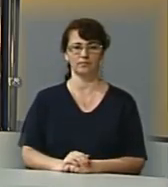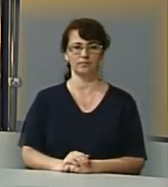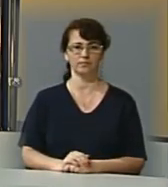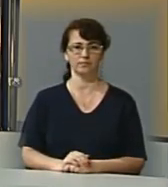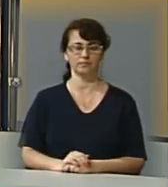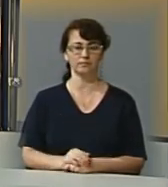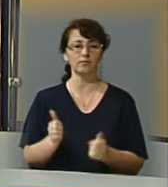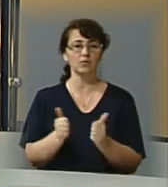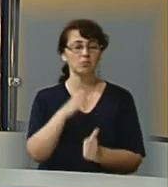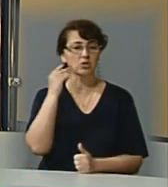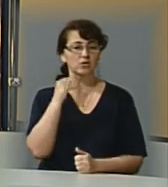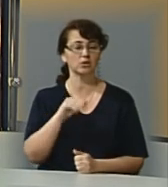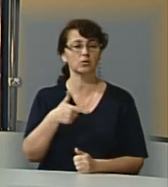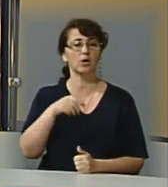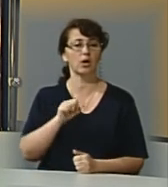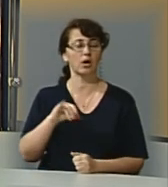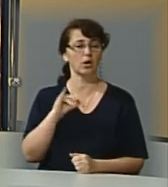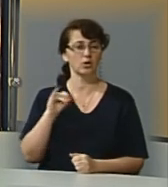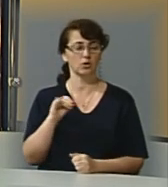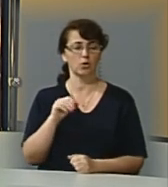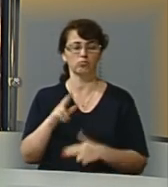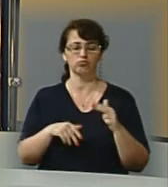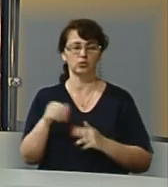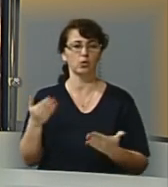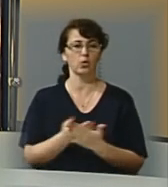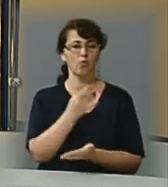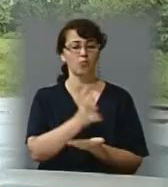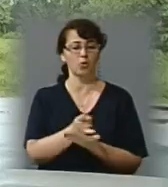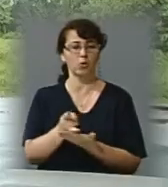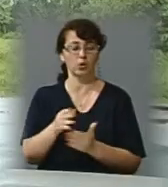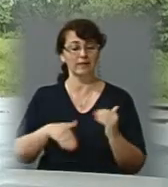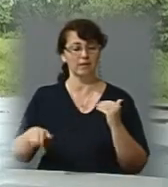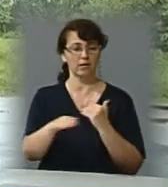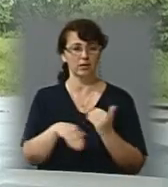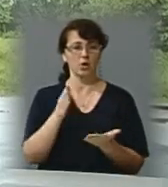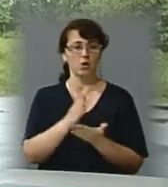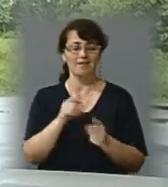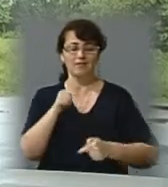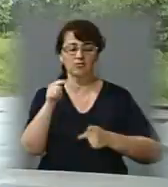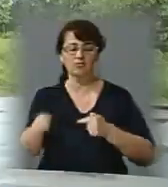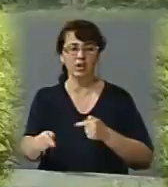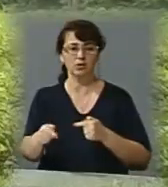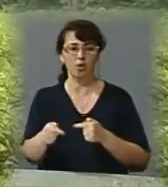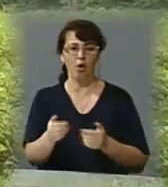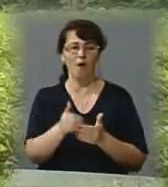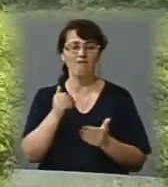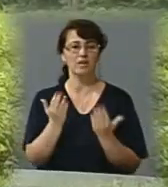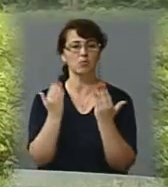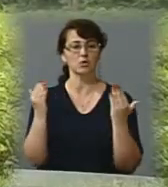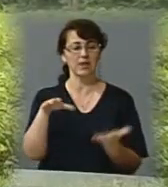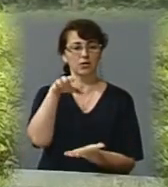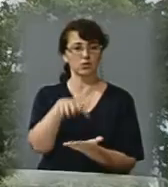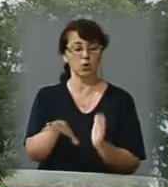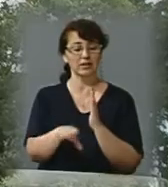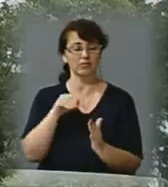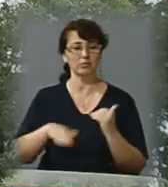Біля Шевченківського гаю збудують нову парковку. Територія, де буде паркінг, розташована через дорогу від музейної зони. На вибраній